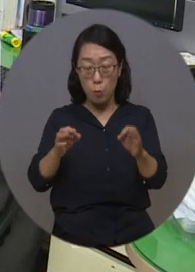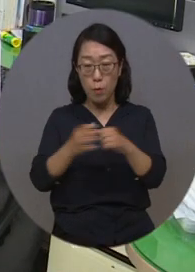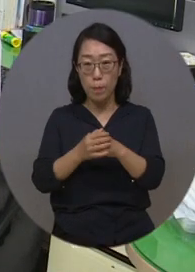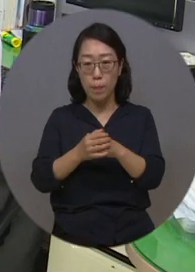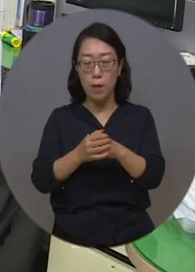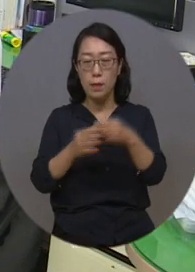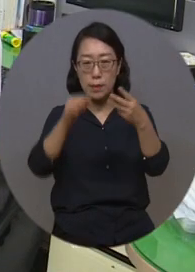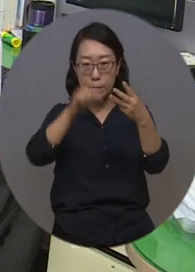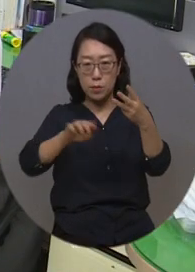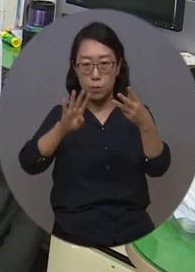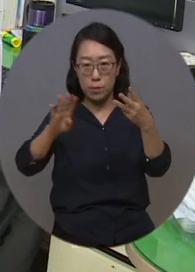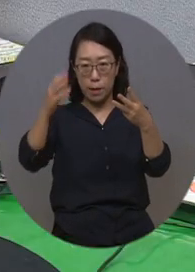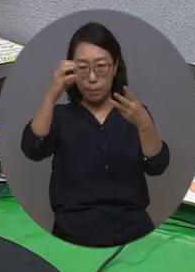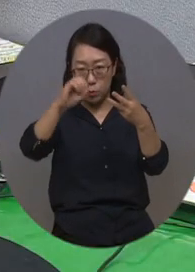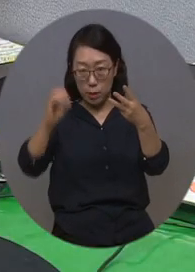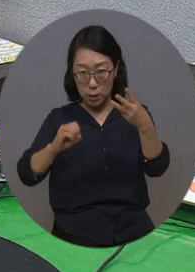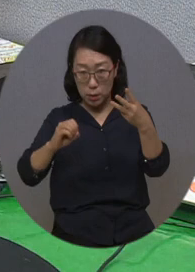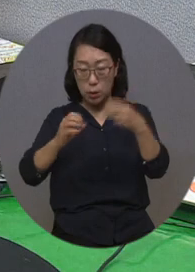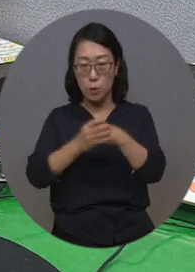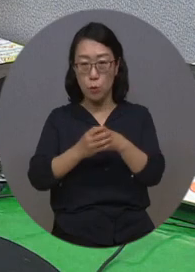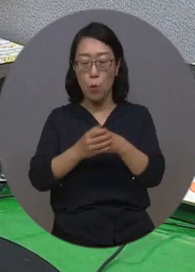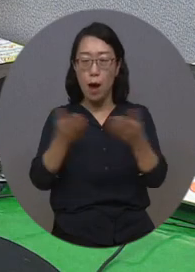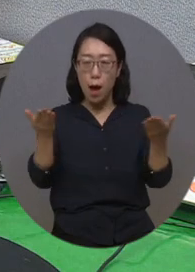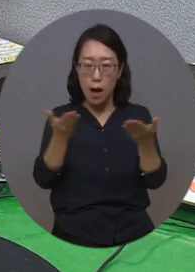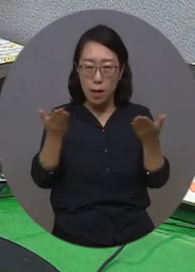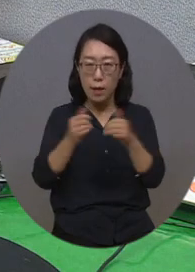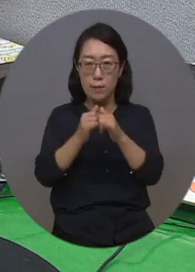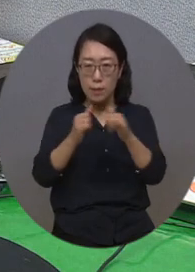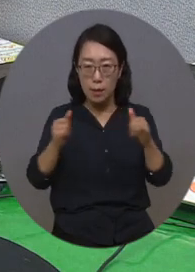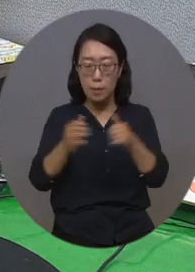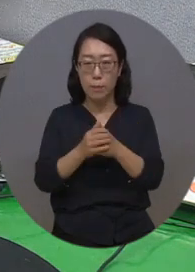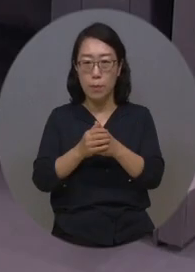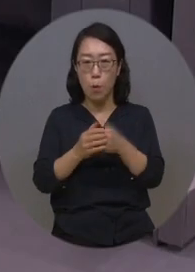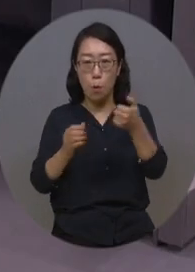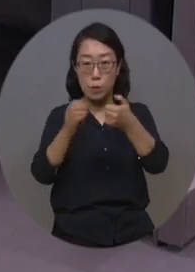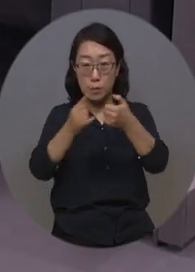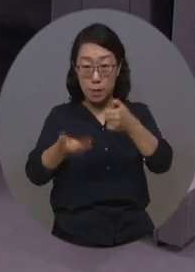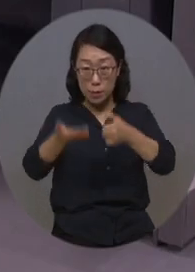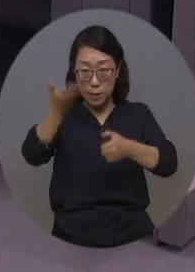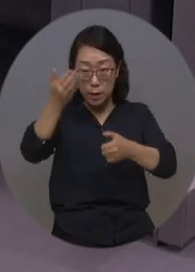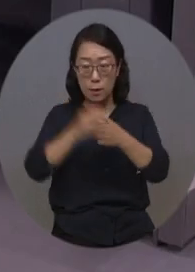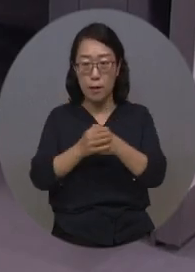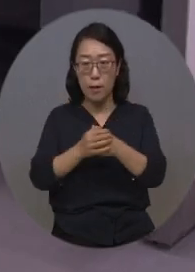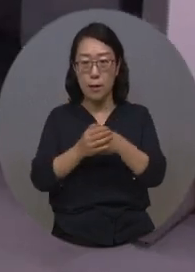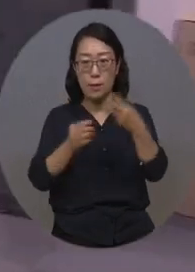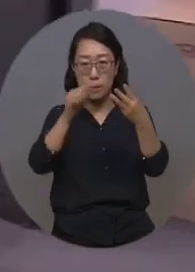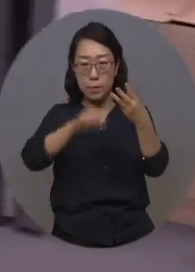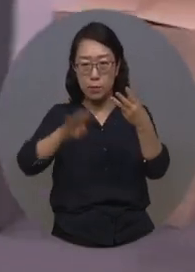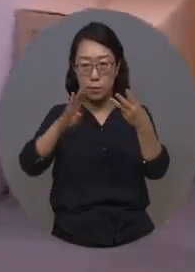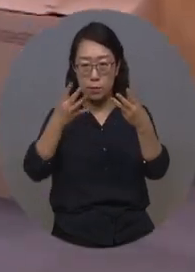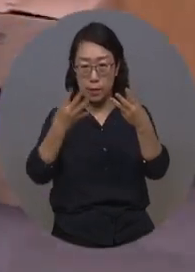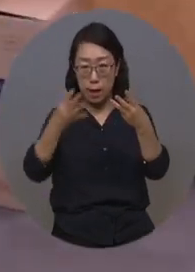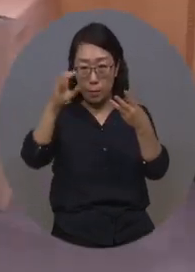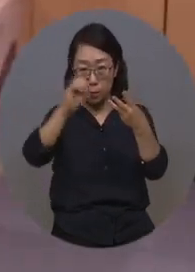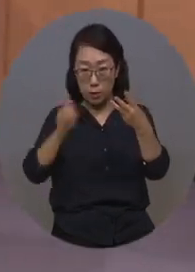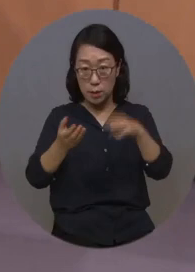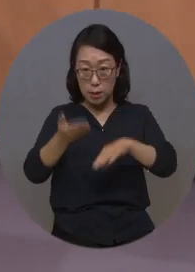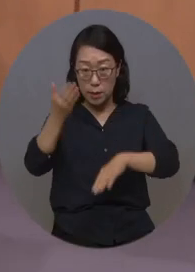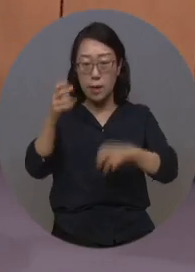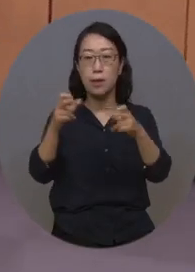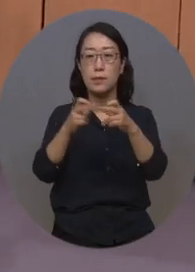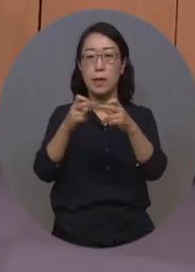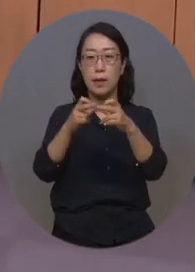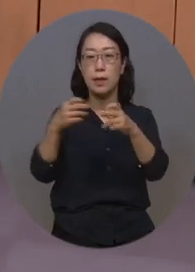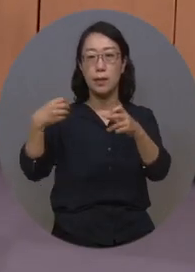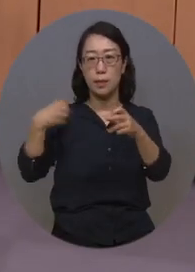정원의 3.4%, 상시근로자 50인 이상의 공공기관은 상시근로자 인원의 3.4%를 장애인으로